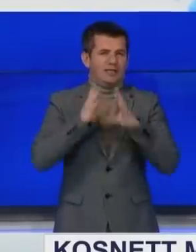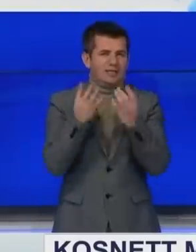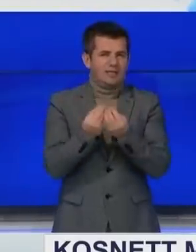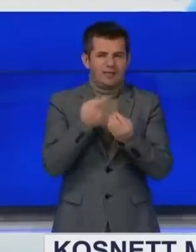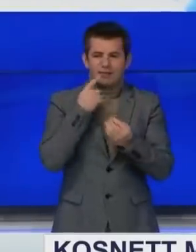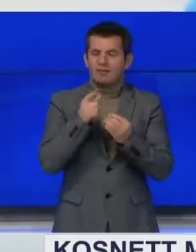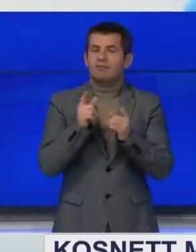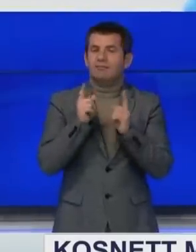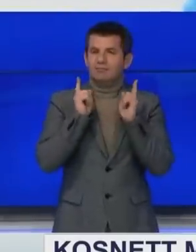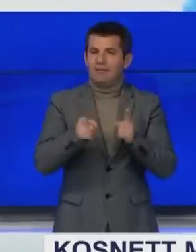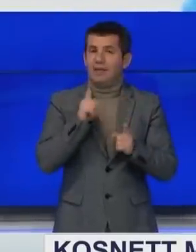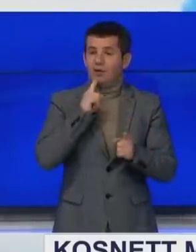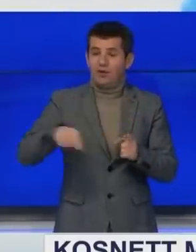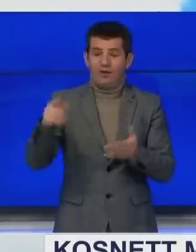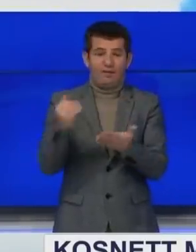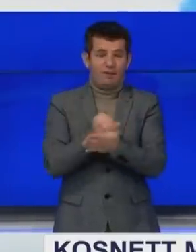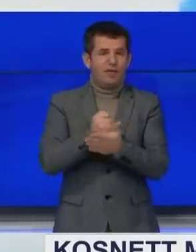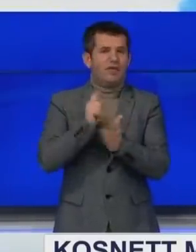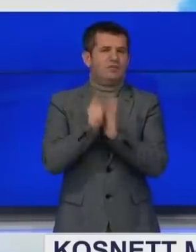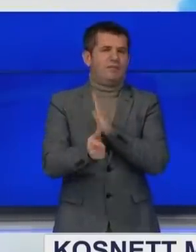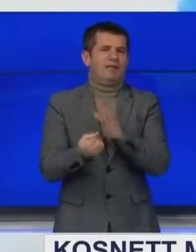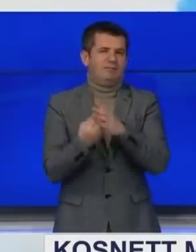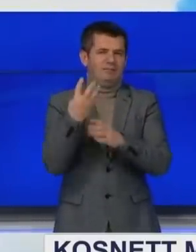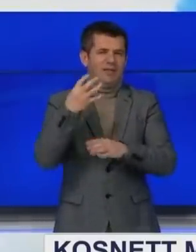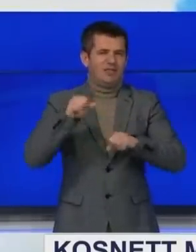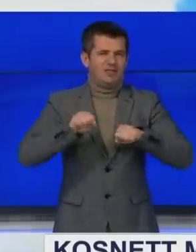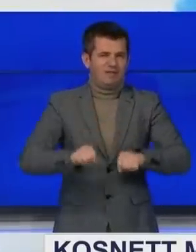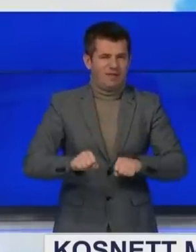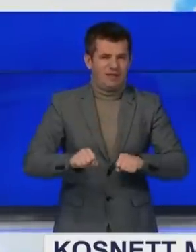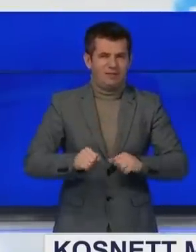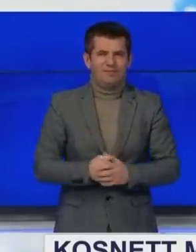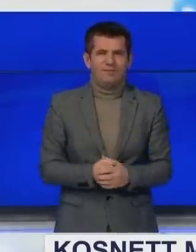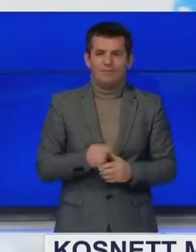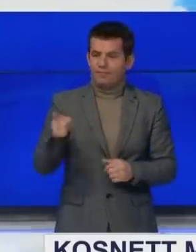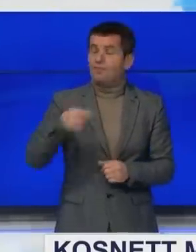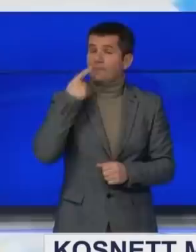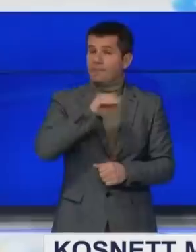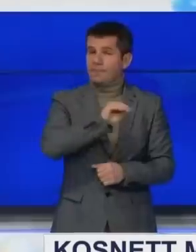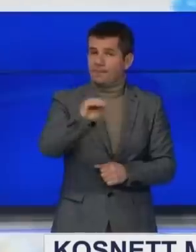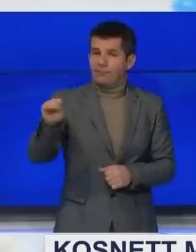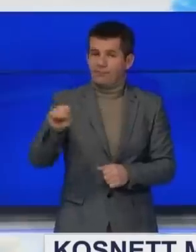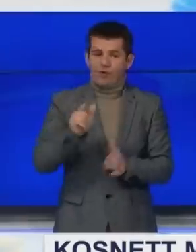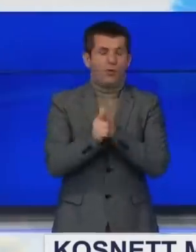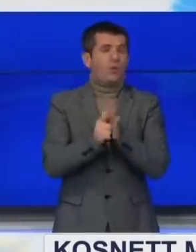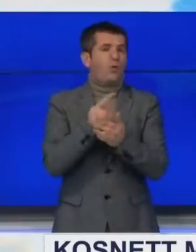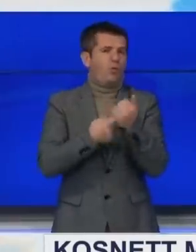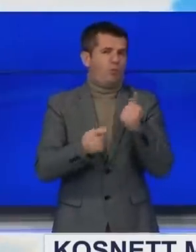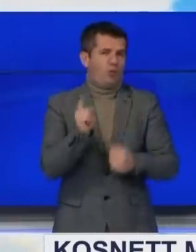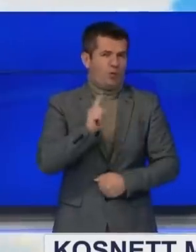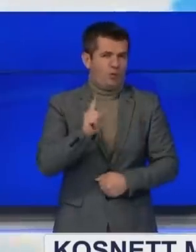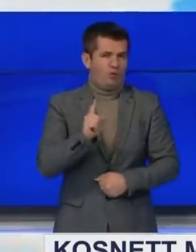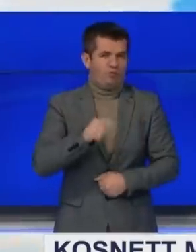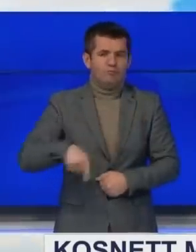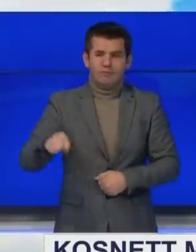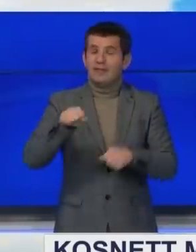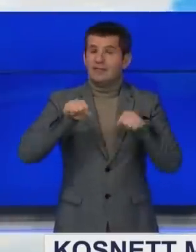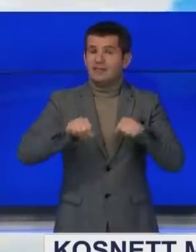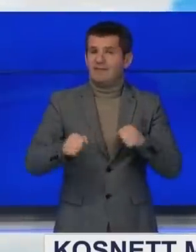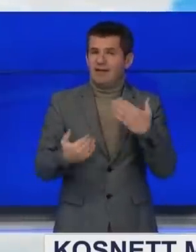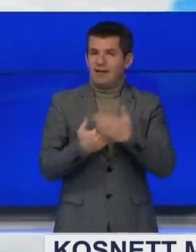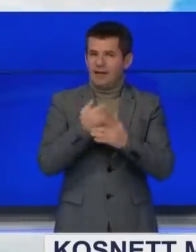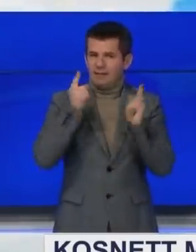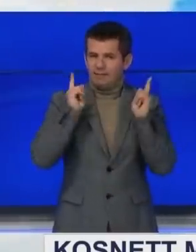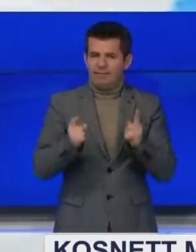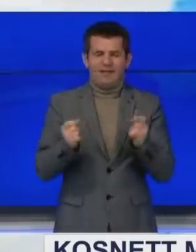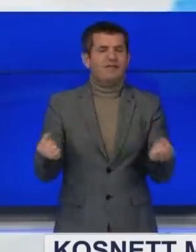zitur partit fituës se ta formojnë qeverin shpejt dhe me efikasitet. A i përrositi se nuk ka ko për të humbur kur dhjetë se qeveria ere për balët